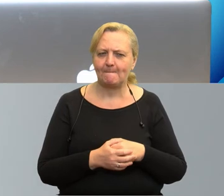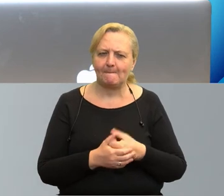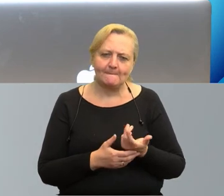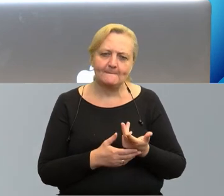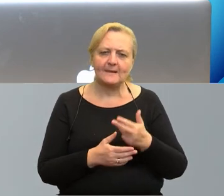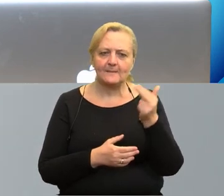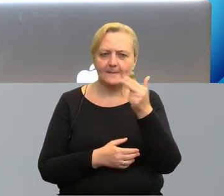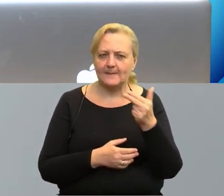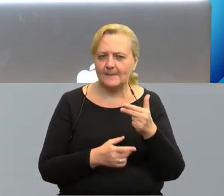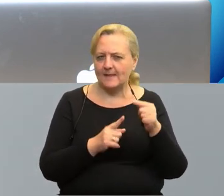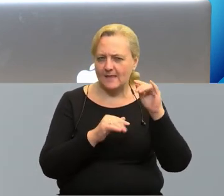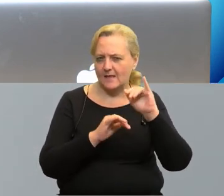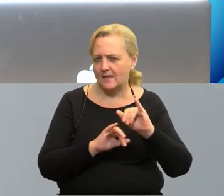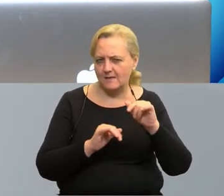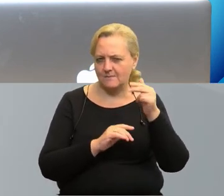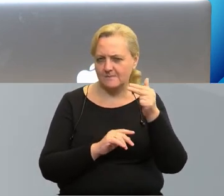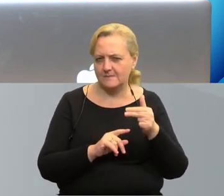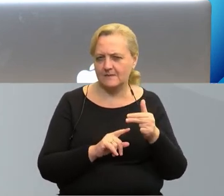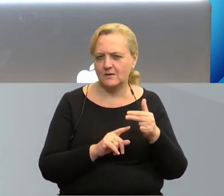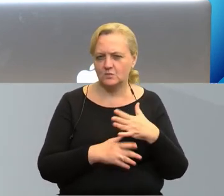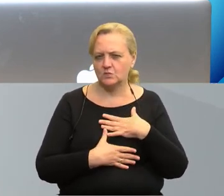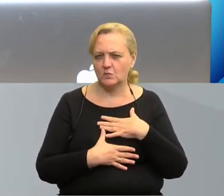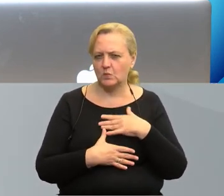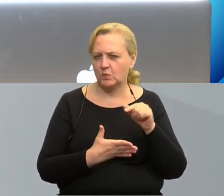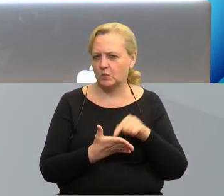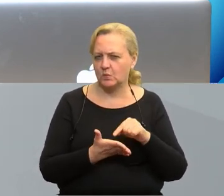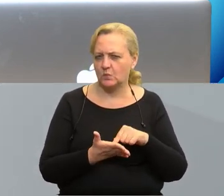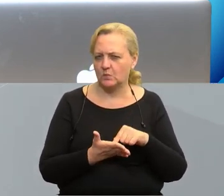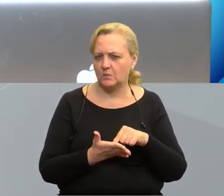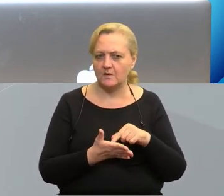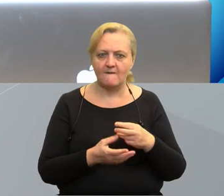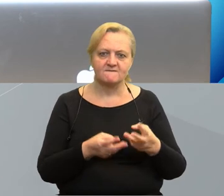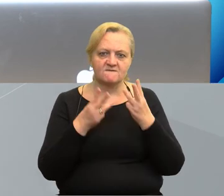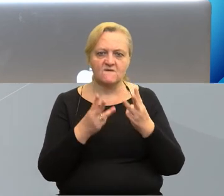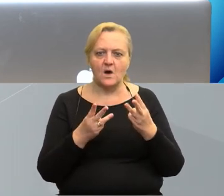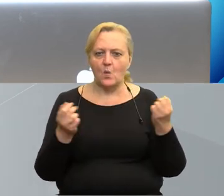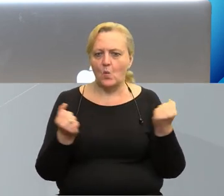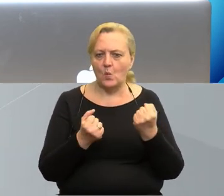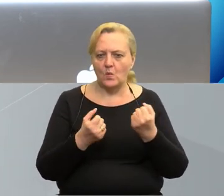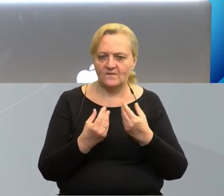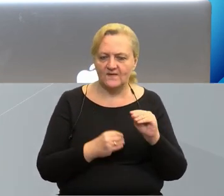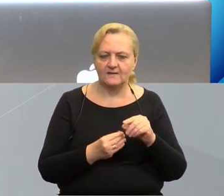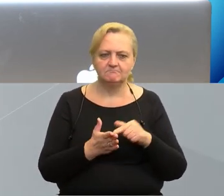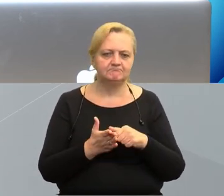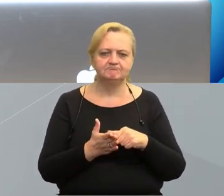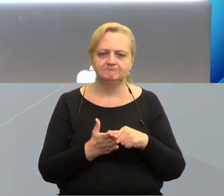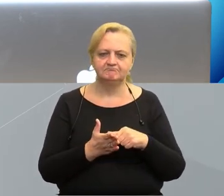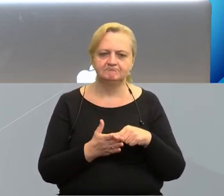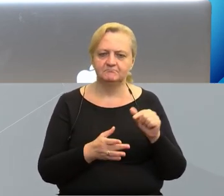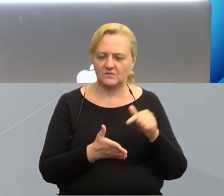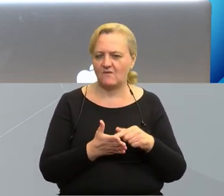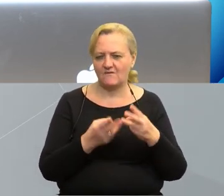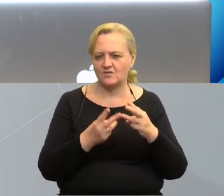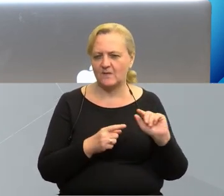tematy są szczególnie brane pod uwagę i wzięte na agendę tej